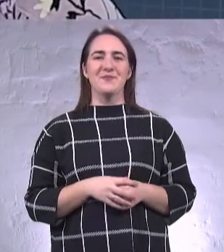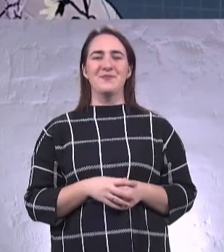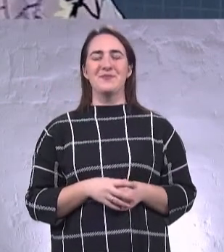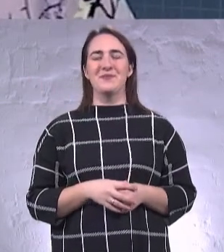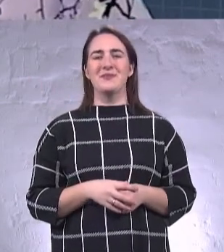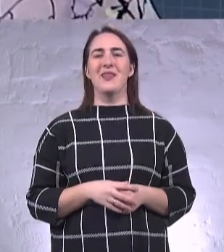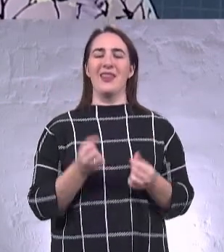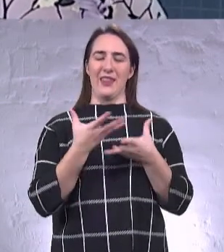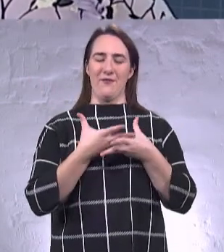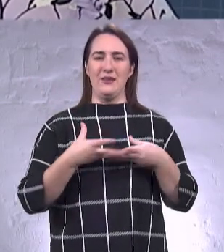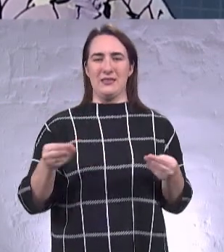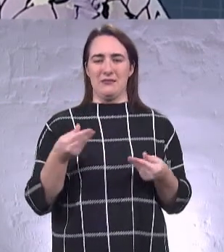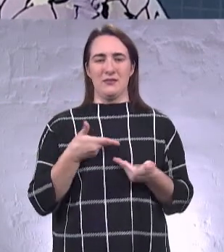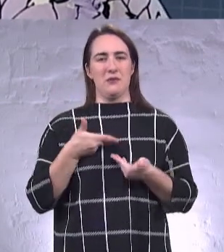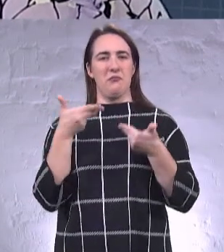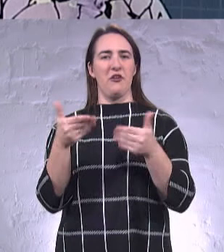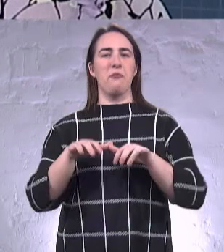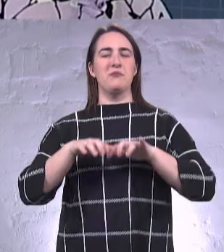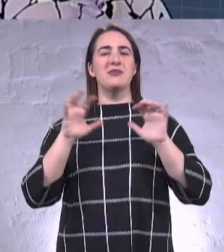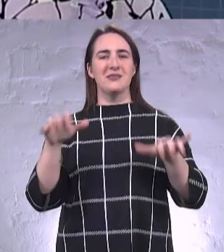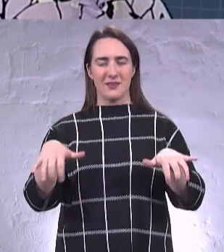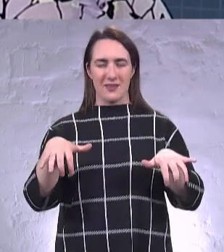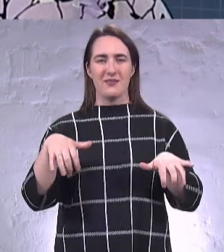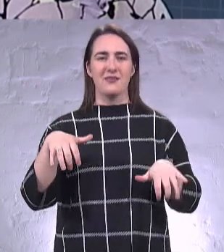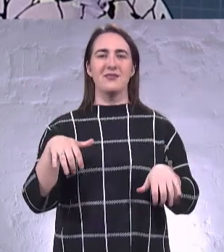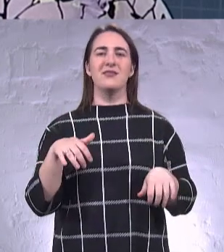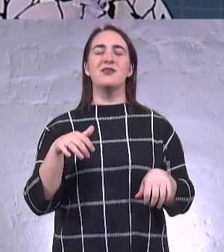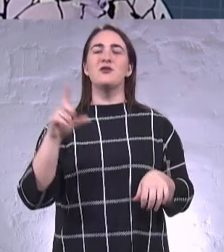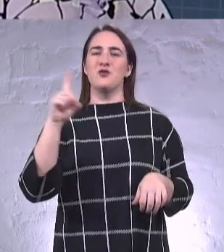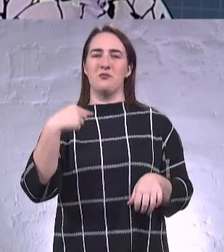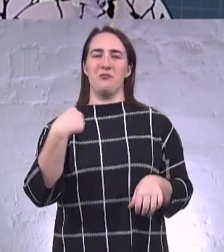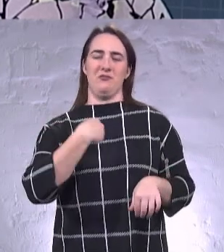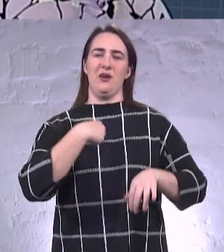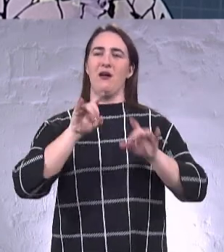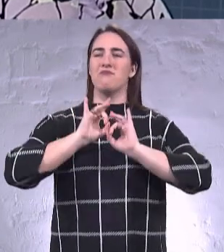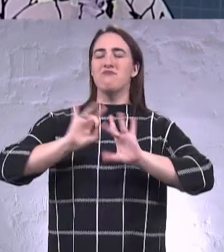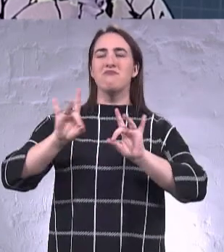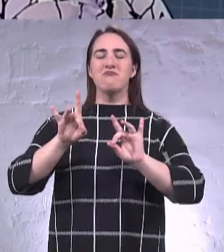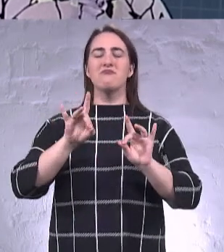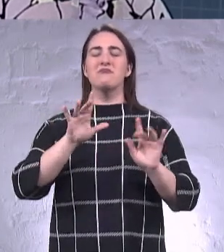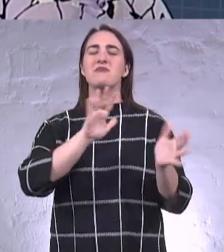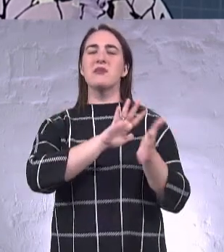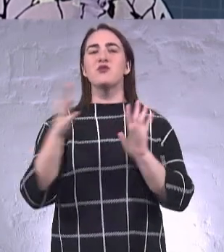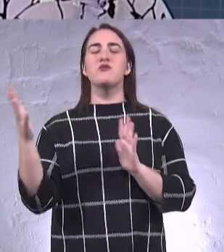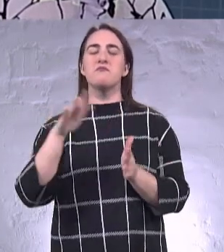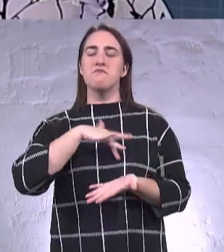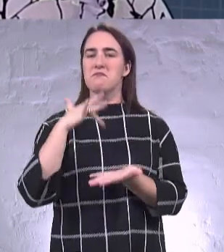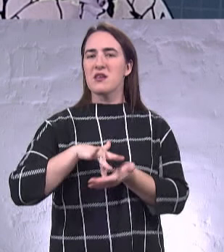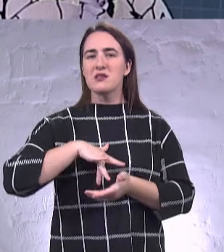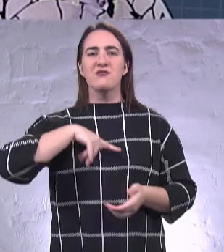Навесні мене якось запросив президент, щоб я обмалював йому ситуацію в місті, в області.